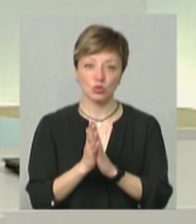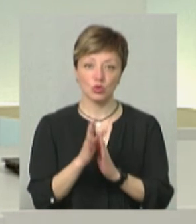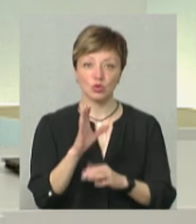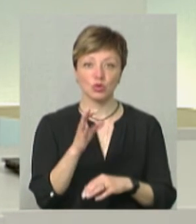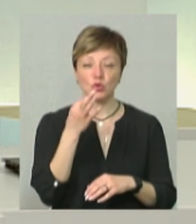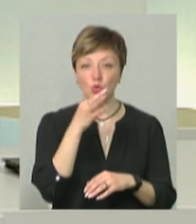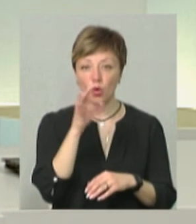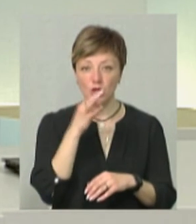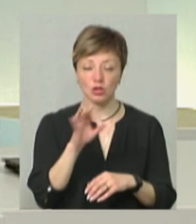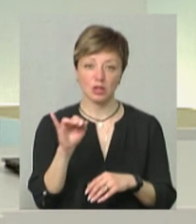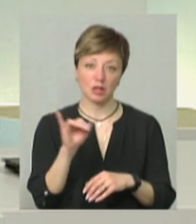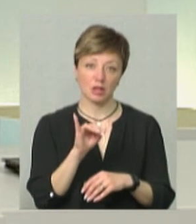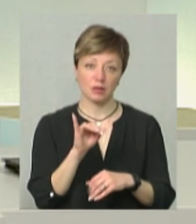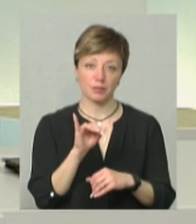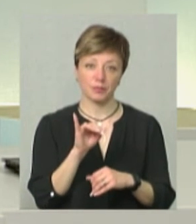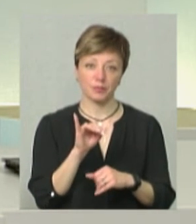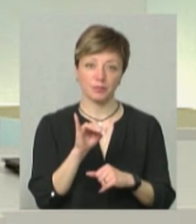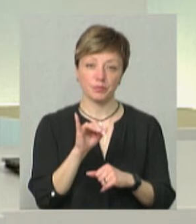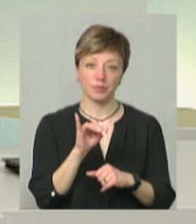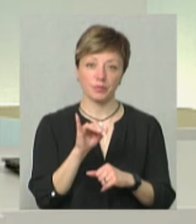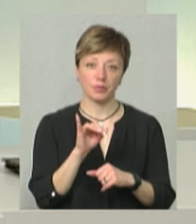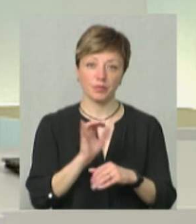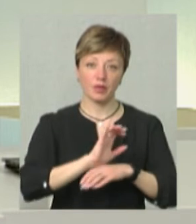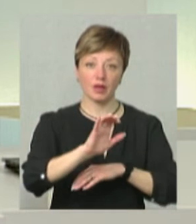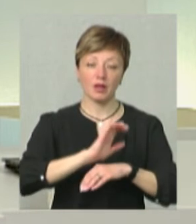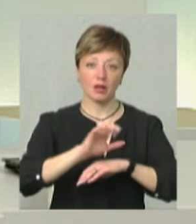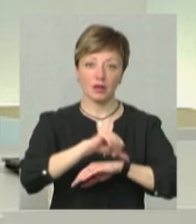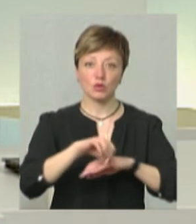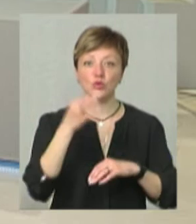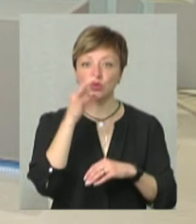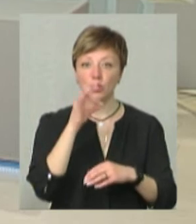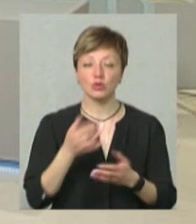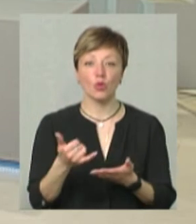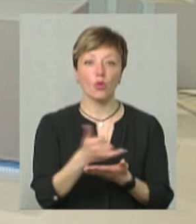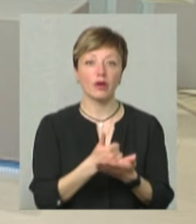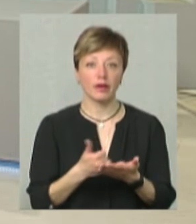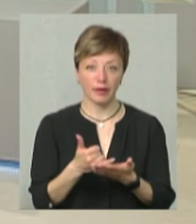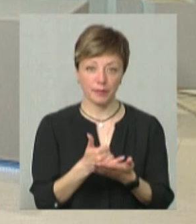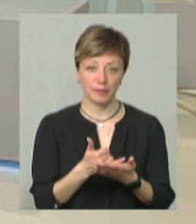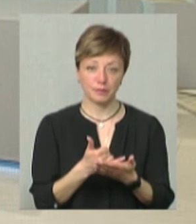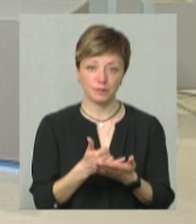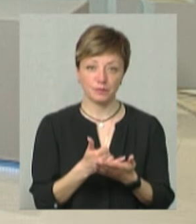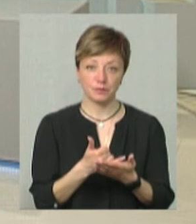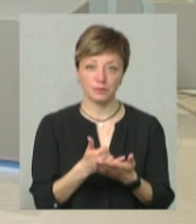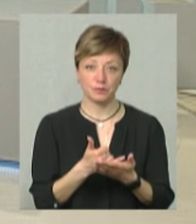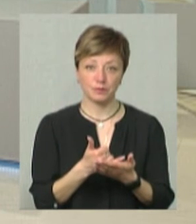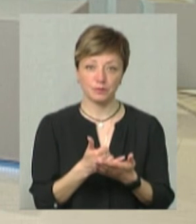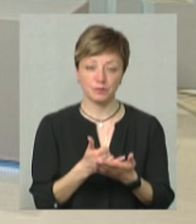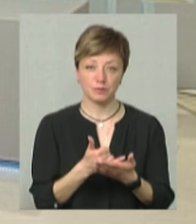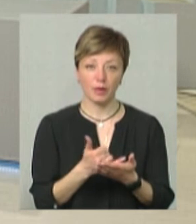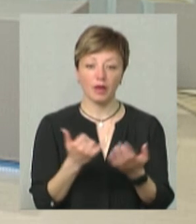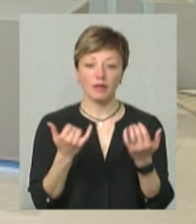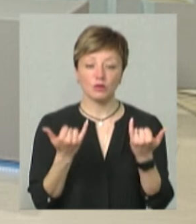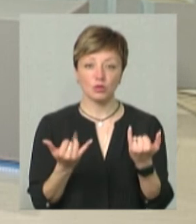соняшника і імпорту соняшникої олії. На